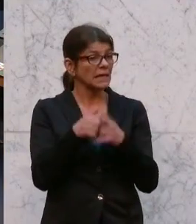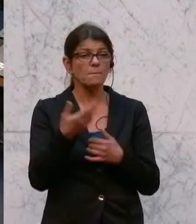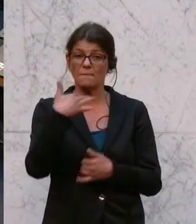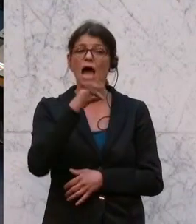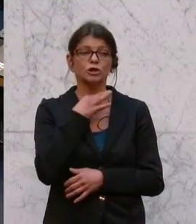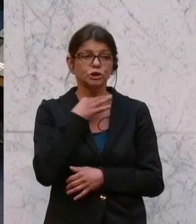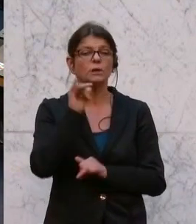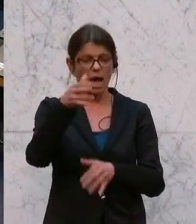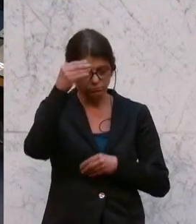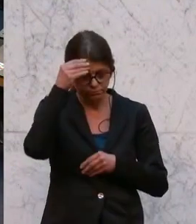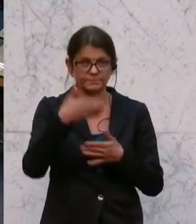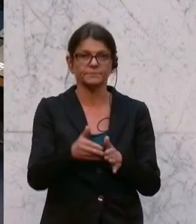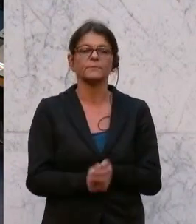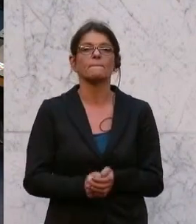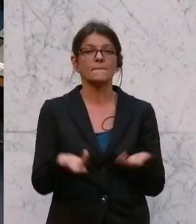Mehrheit zur Kenntnis genommen.